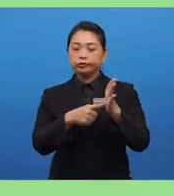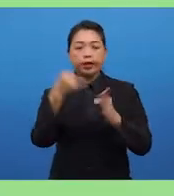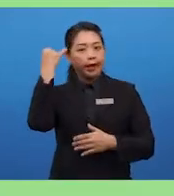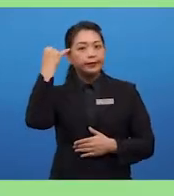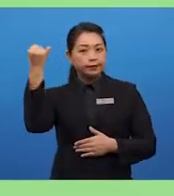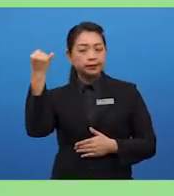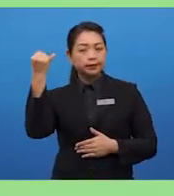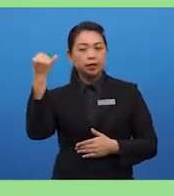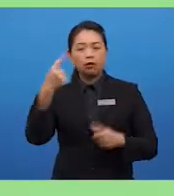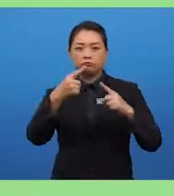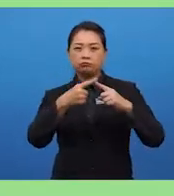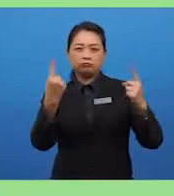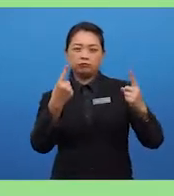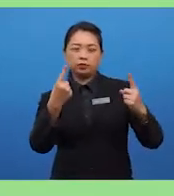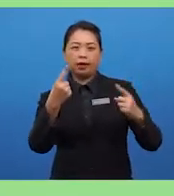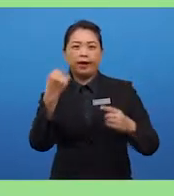in your group.